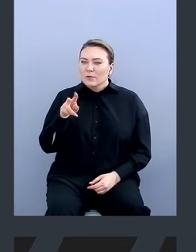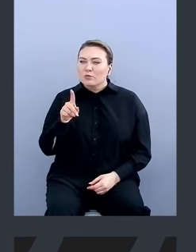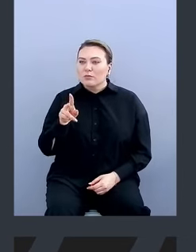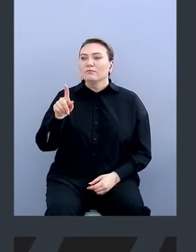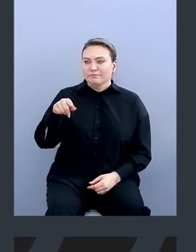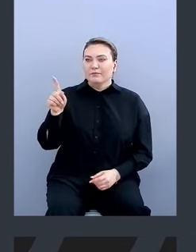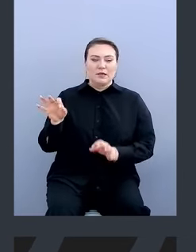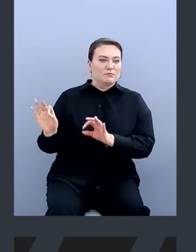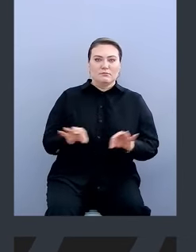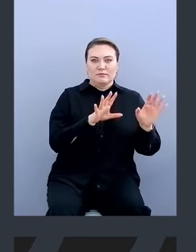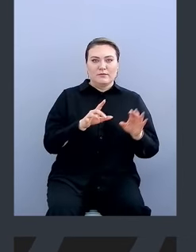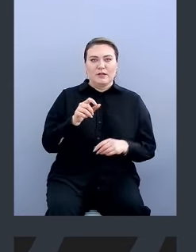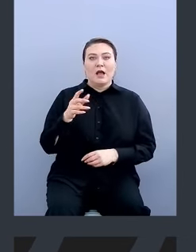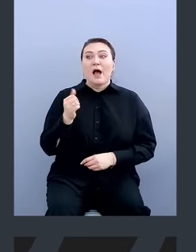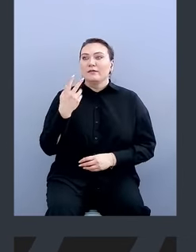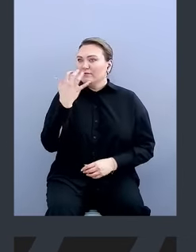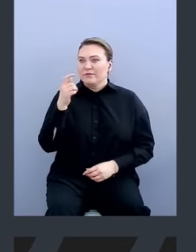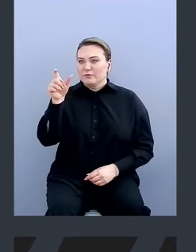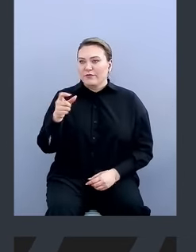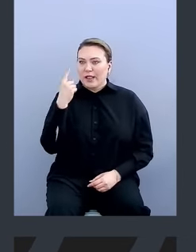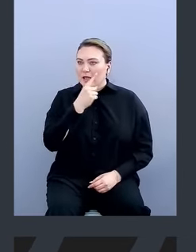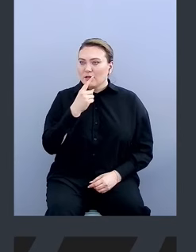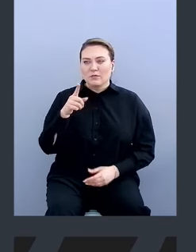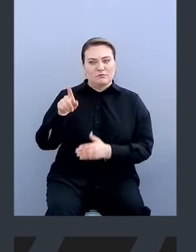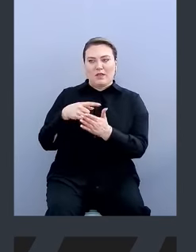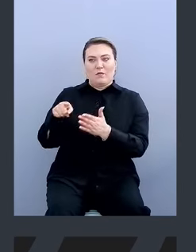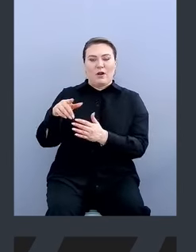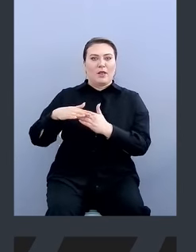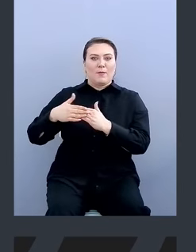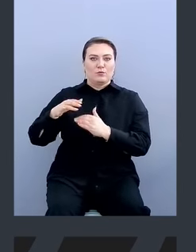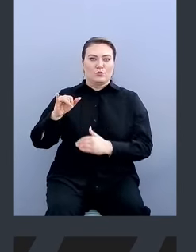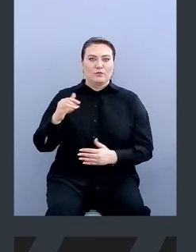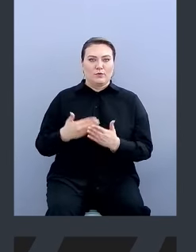и опрокидываем. Если не видим человека глазами, то мы не доверяем это устройство.